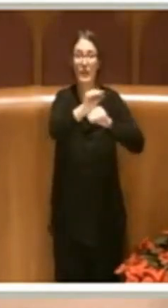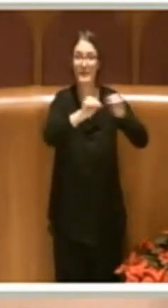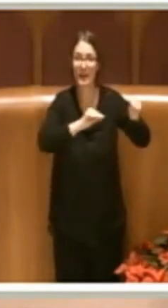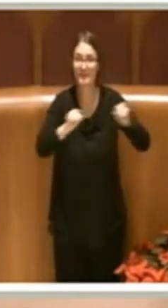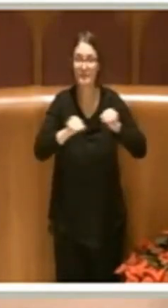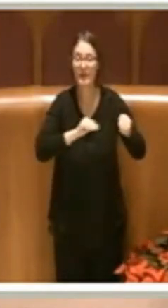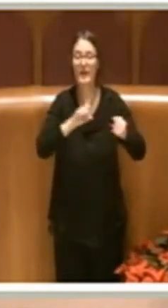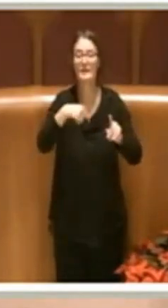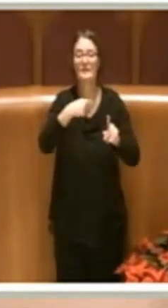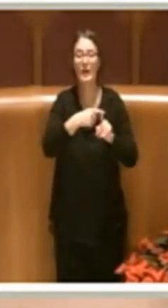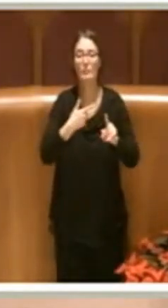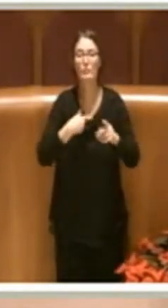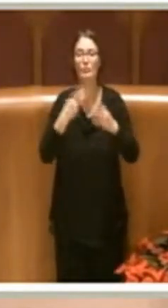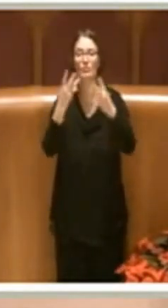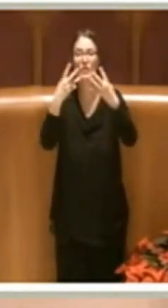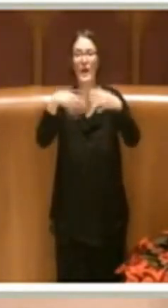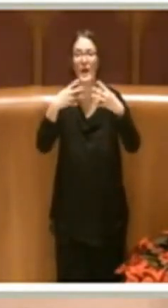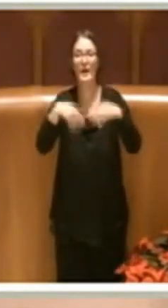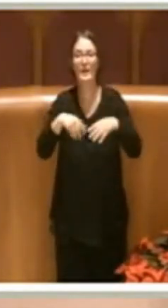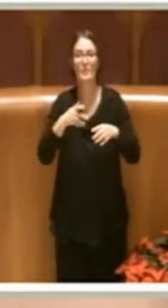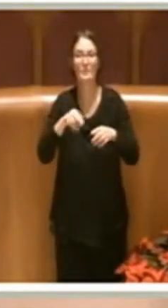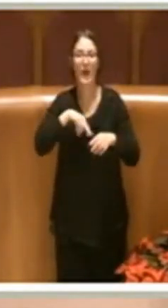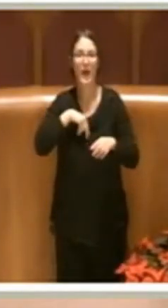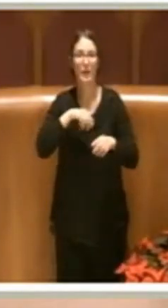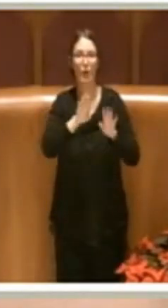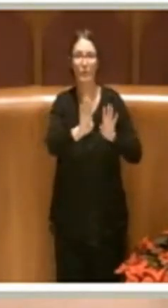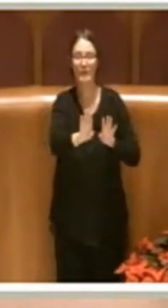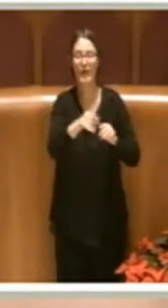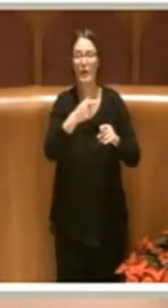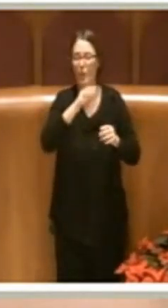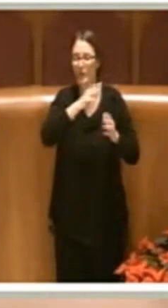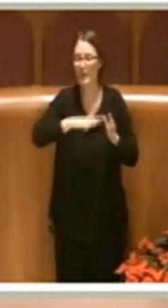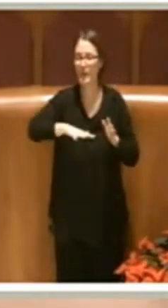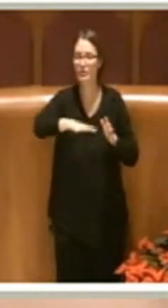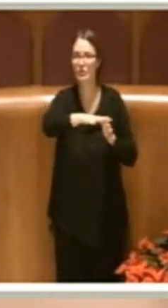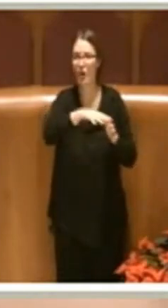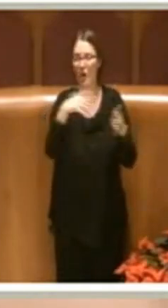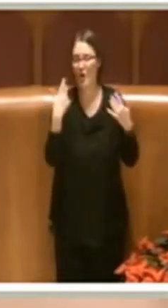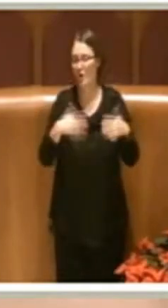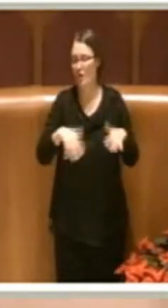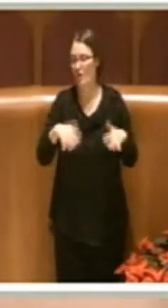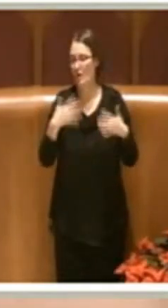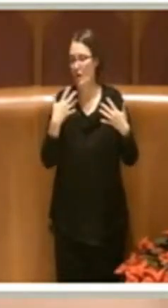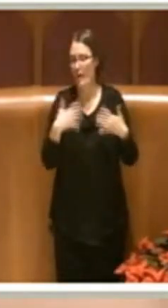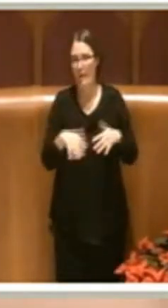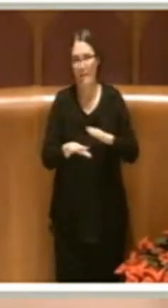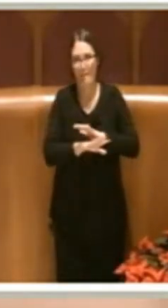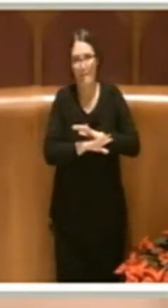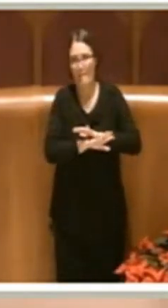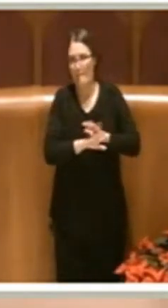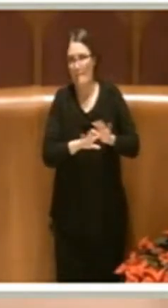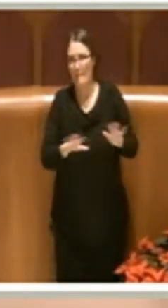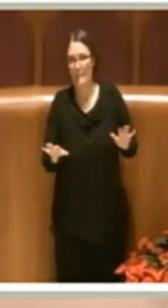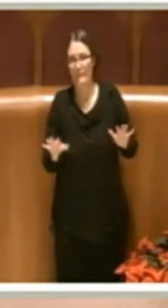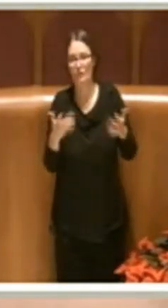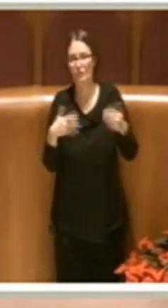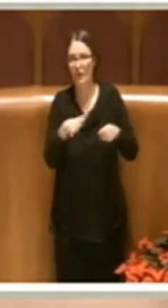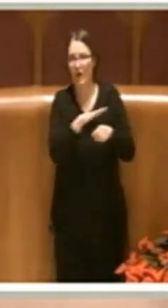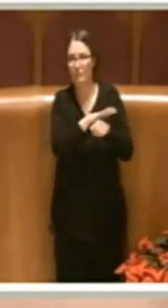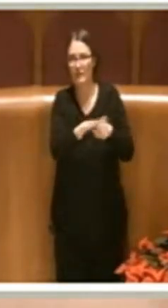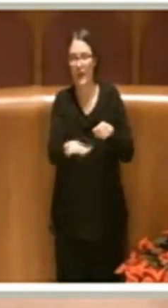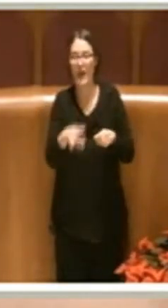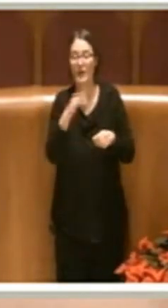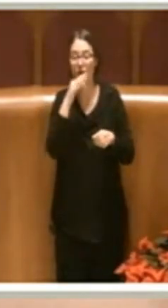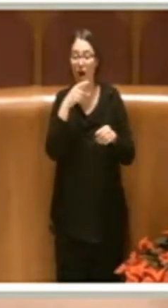l'impianto privato. Per cui, oggettivamente, quella zona è davvero tanto carica. Ecco, visto che i siti di